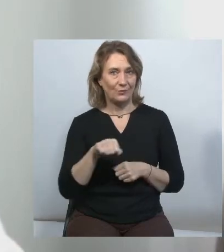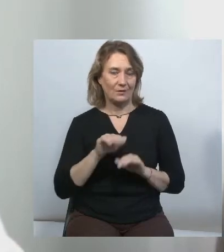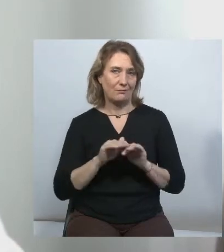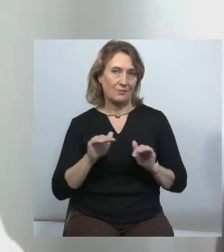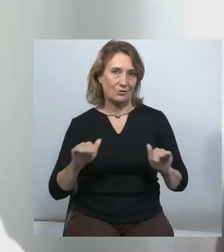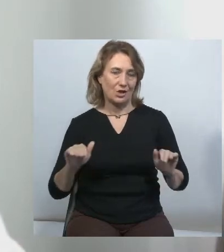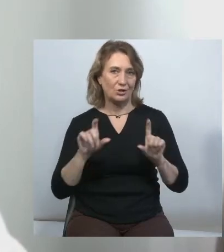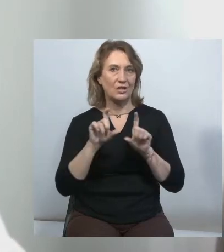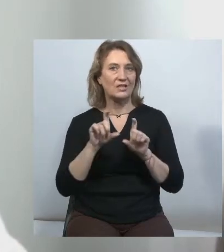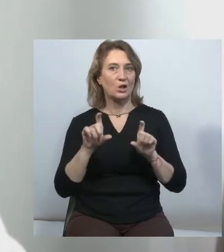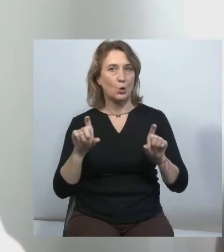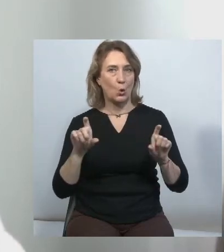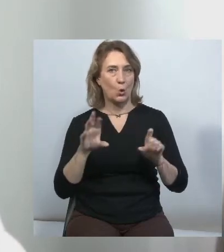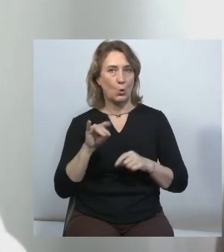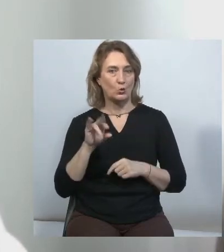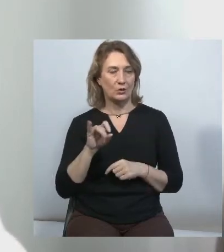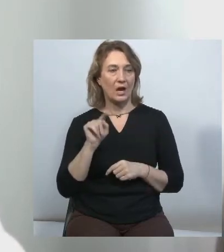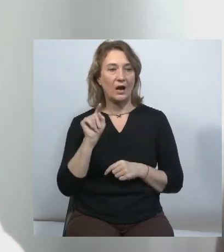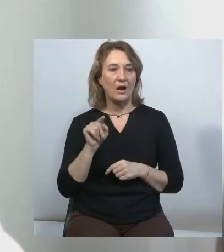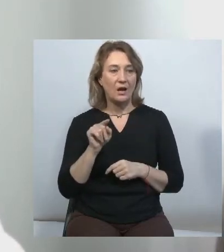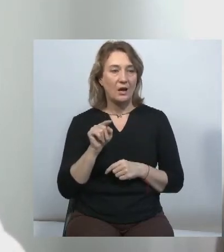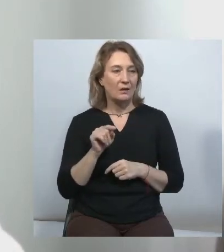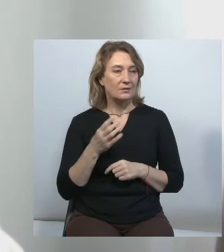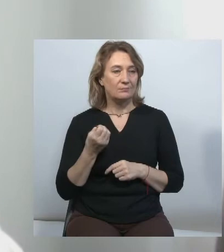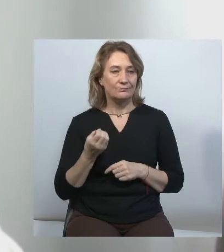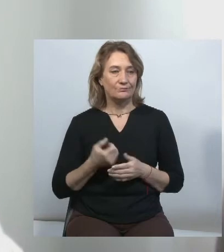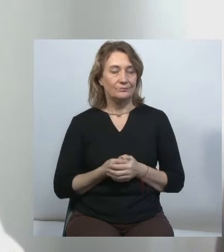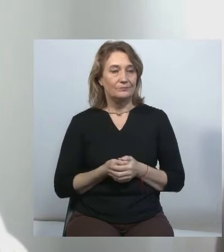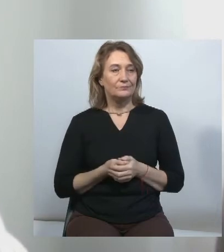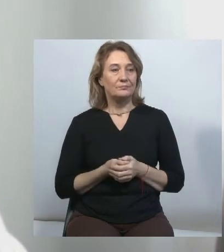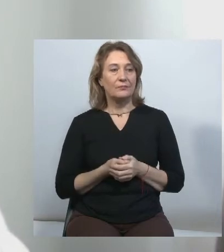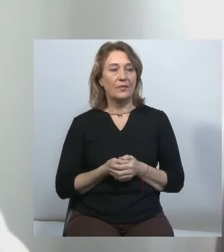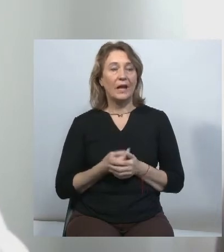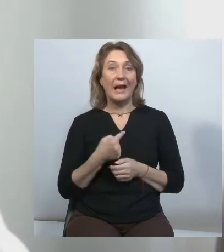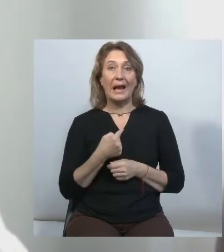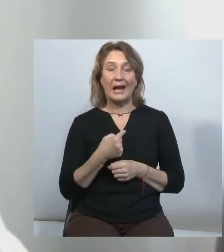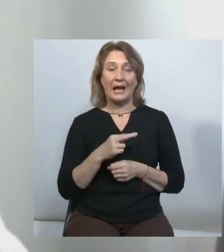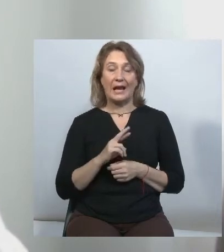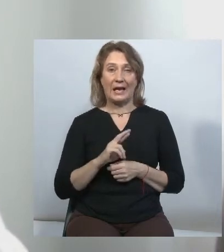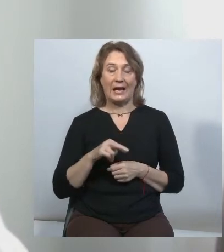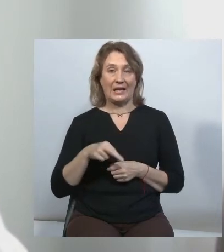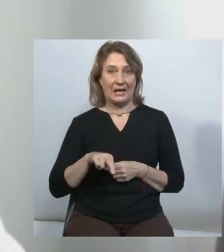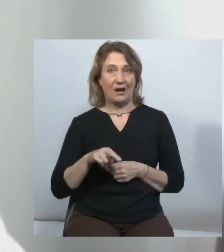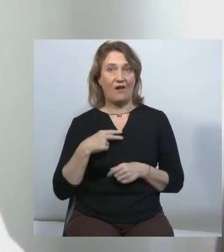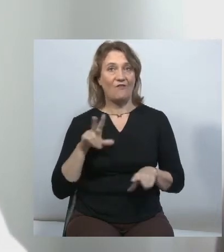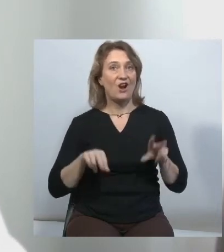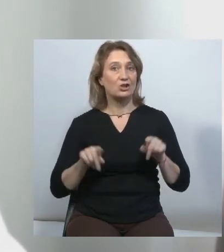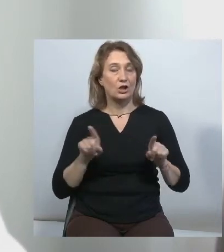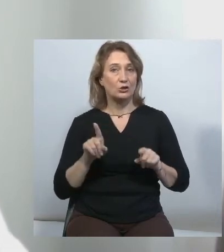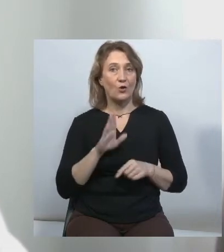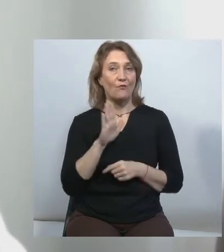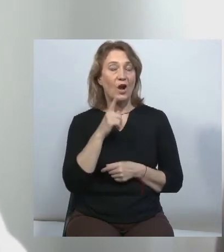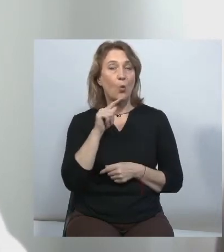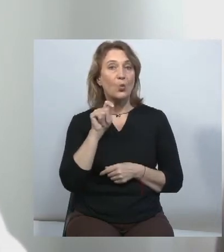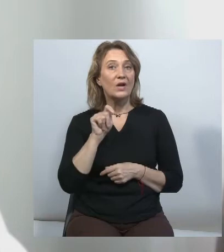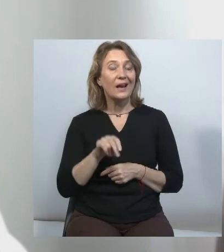ще не з'явився на цей білий світ. Я вважаю, що в Україні